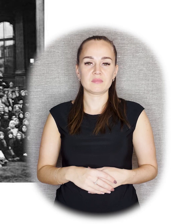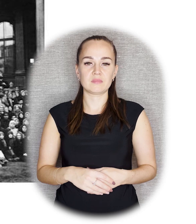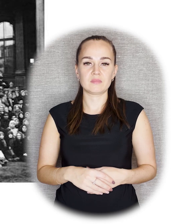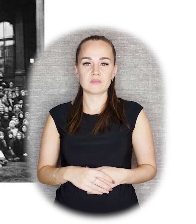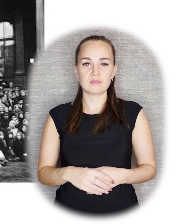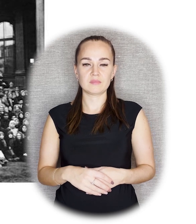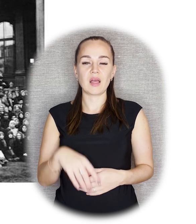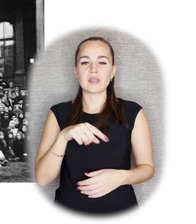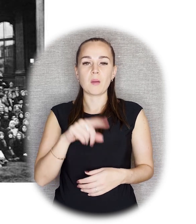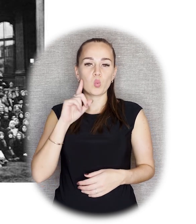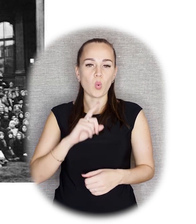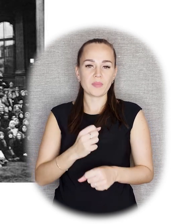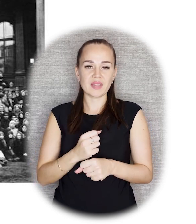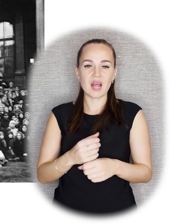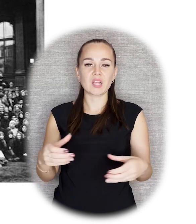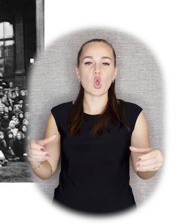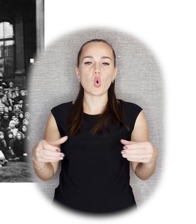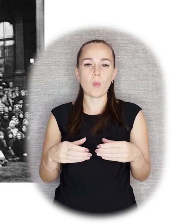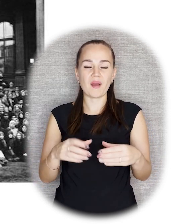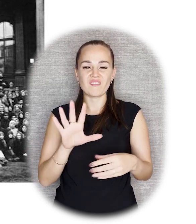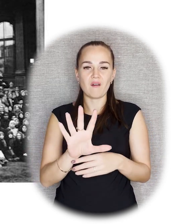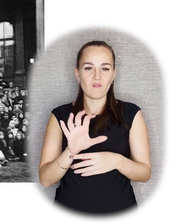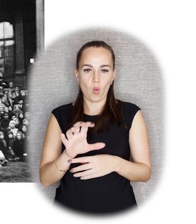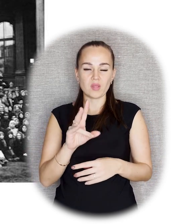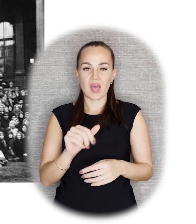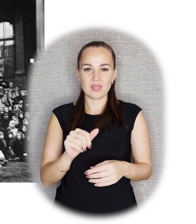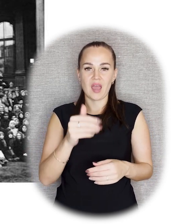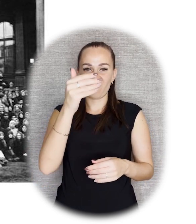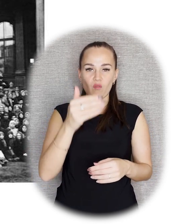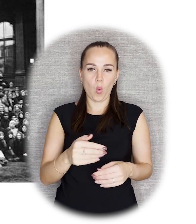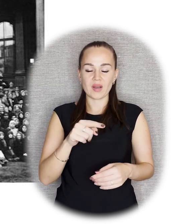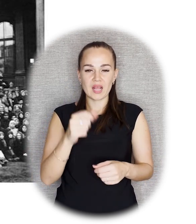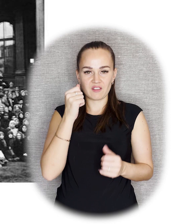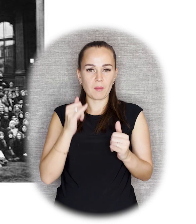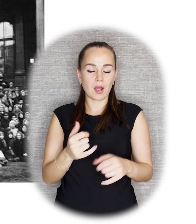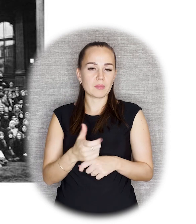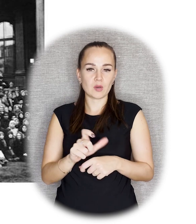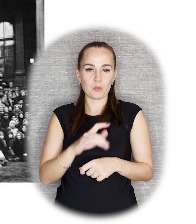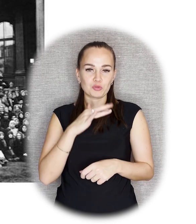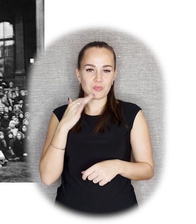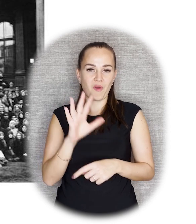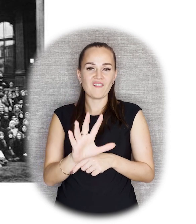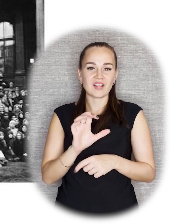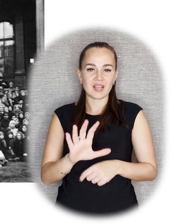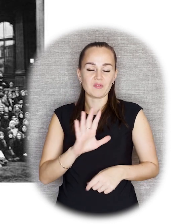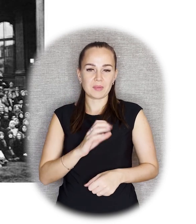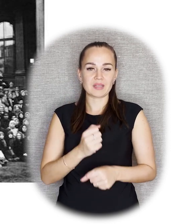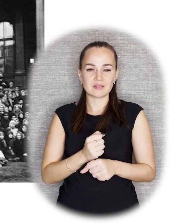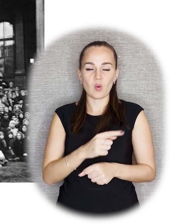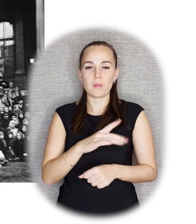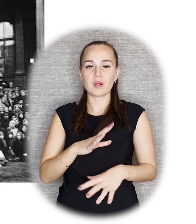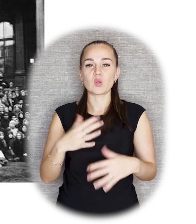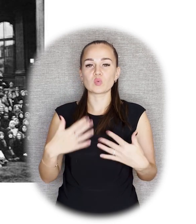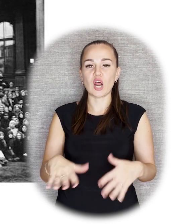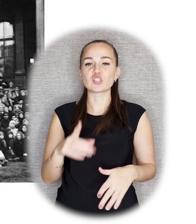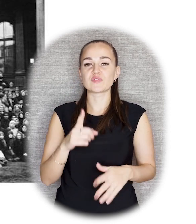чтобы было очень удобно делать групповые фотографии. И сохранилось много групповых фотографий на фоне этого памятника. Он был утрачен в